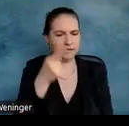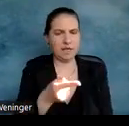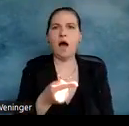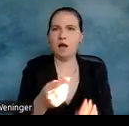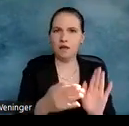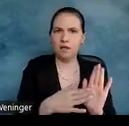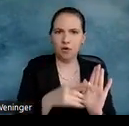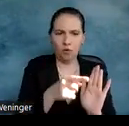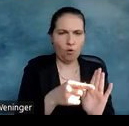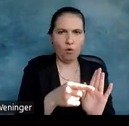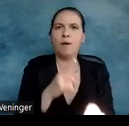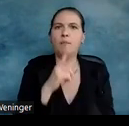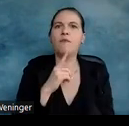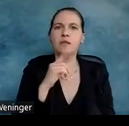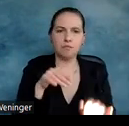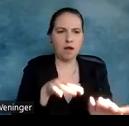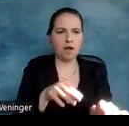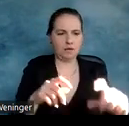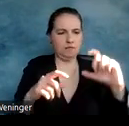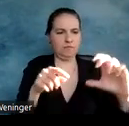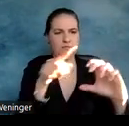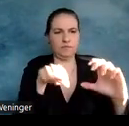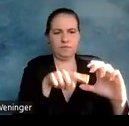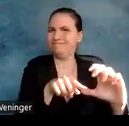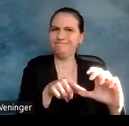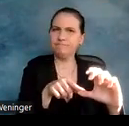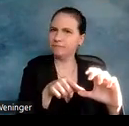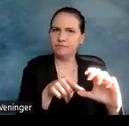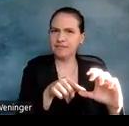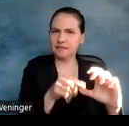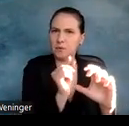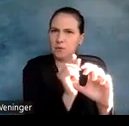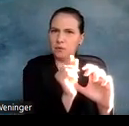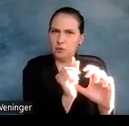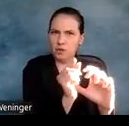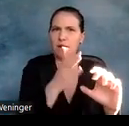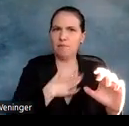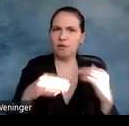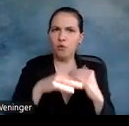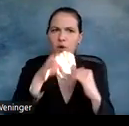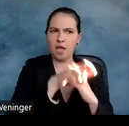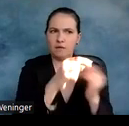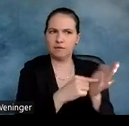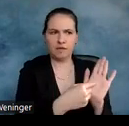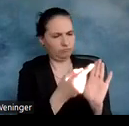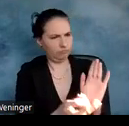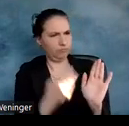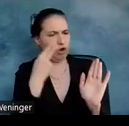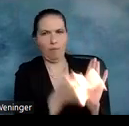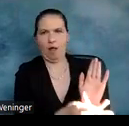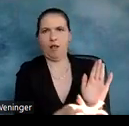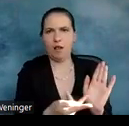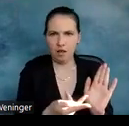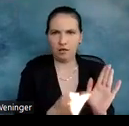Ich werde das auch mal mitnehmen zu meinen Kolleginnen und Kollegen, das auch mal denen vorstellen, so die Ergebnisse aus dem heutigen Tag. Und sagen, schaut mal, wie betrachtet ihr